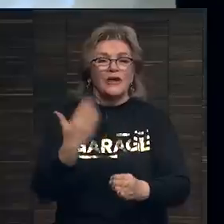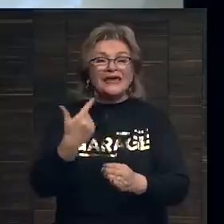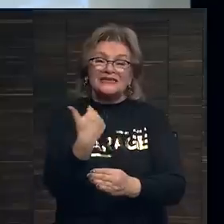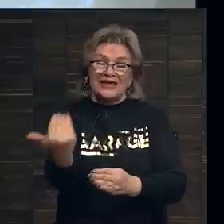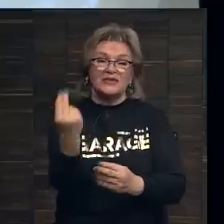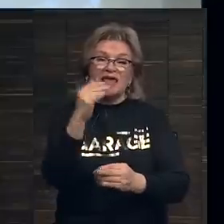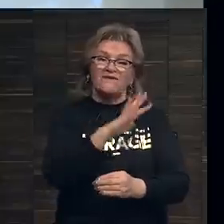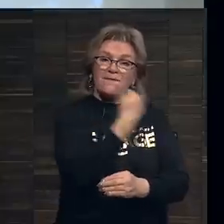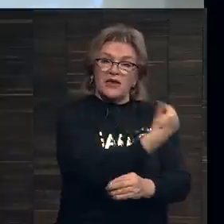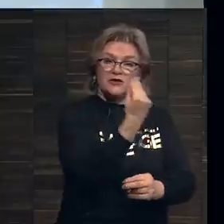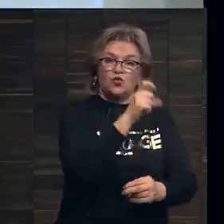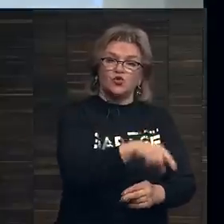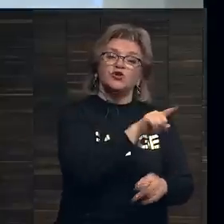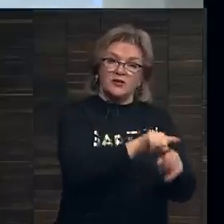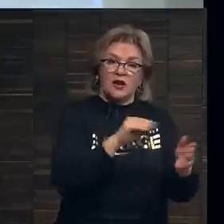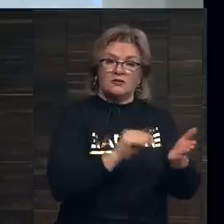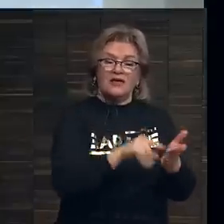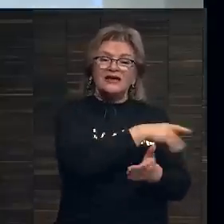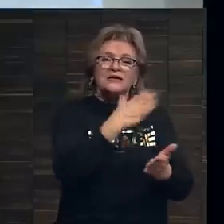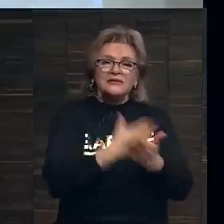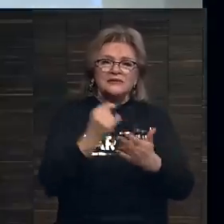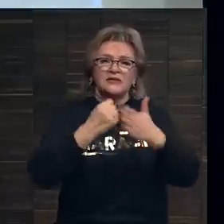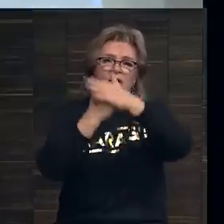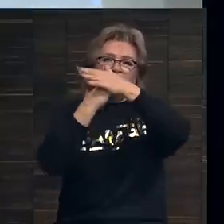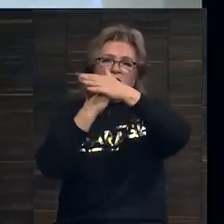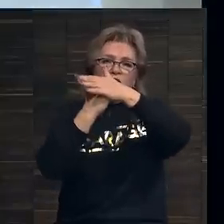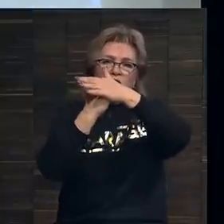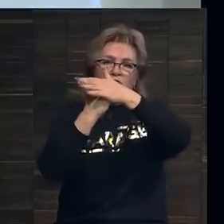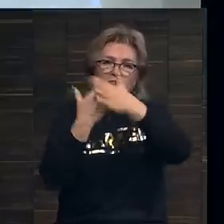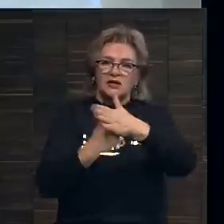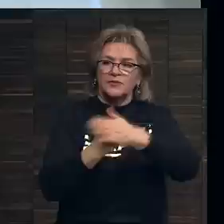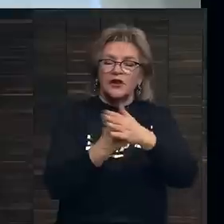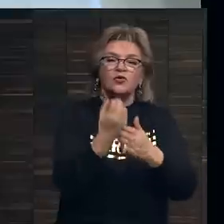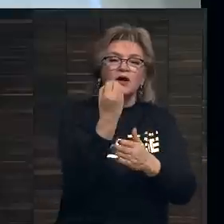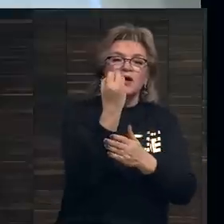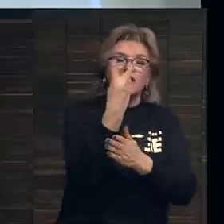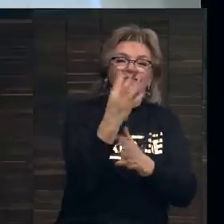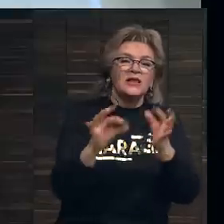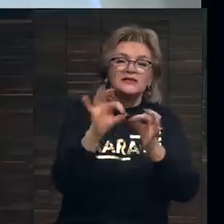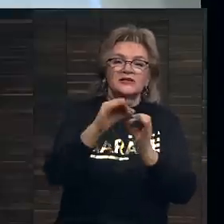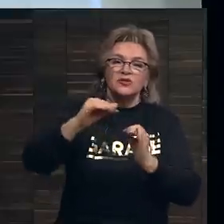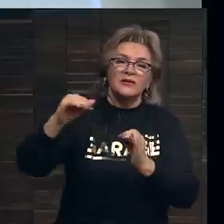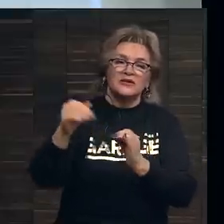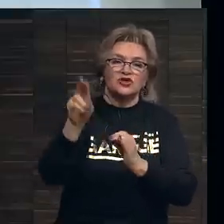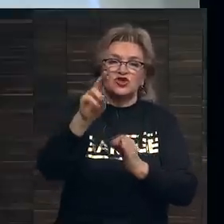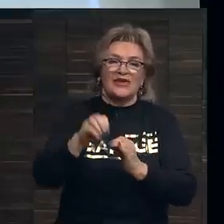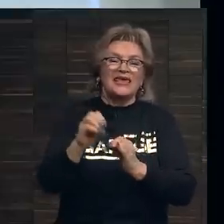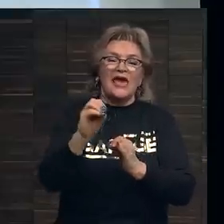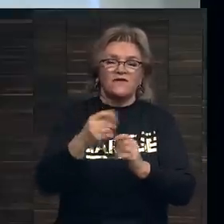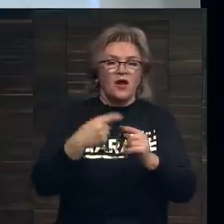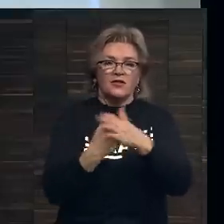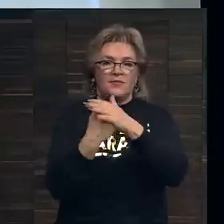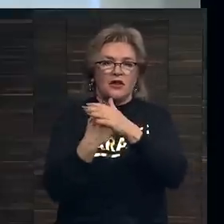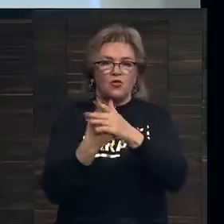европейский художник. Вот так это там выглядит. Но здесь есть потолок 12 с лишним тысяч евро. Это потолок.